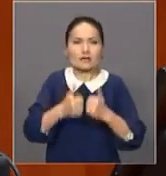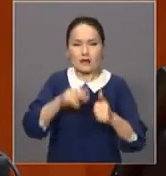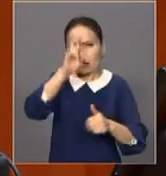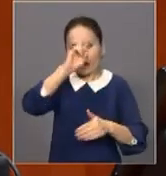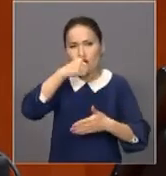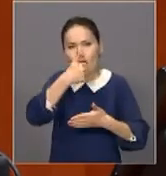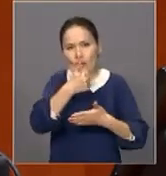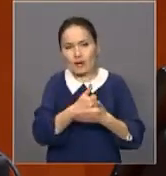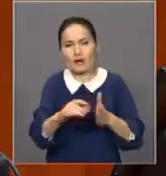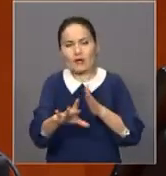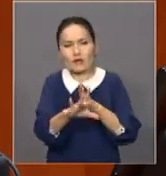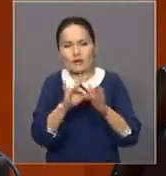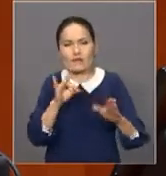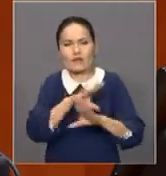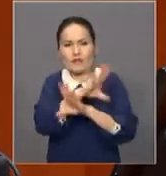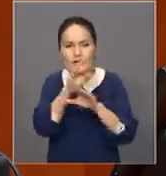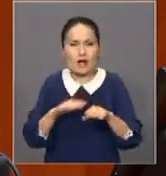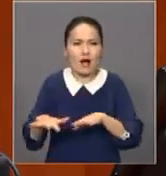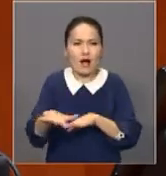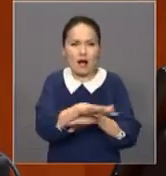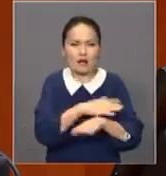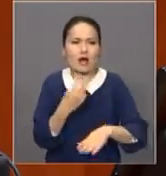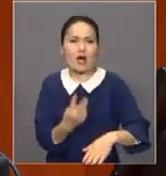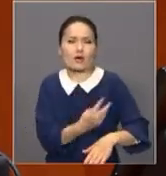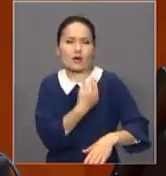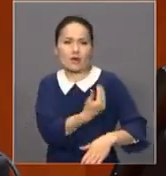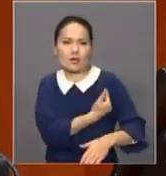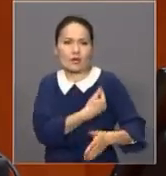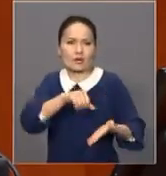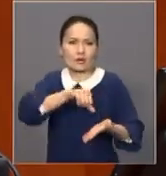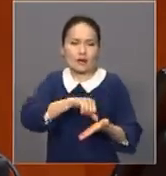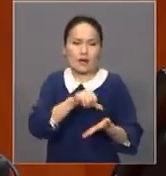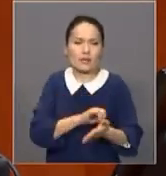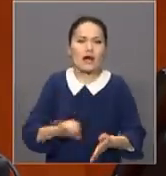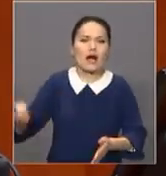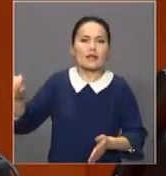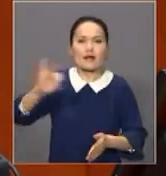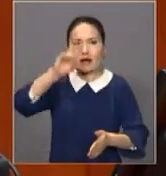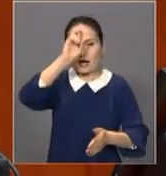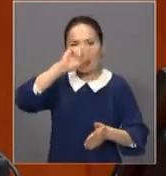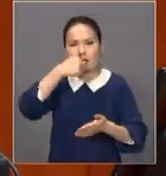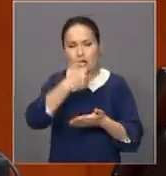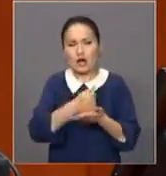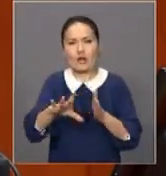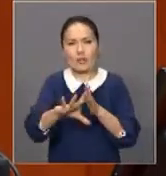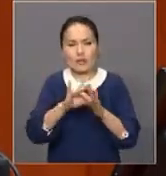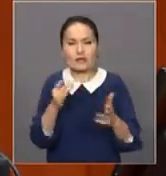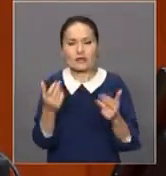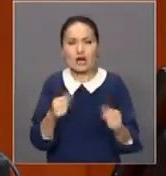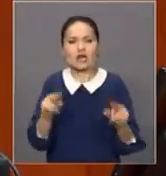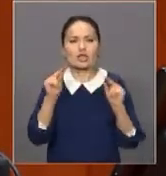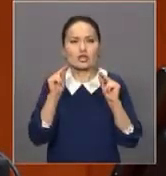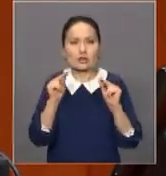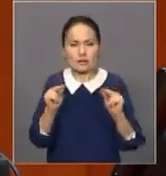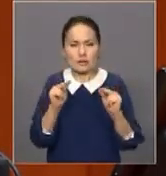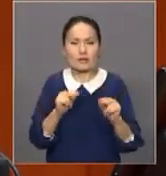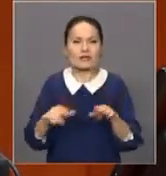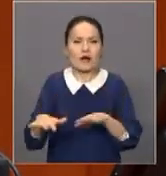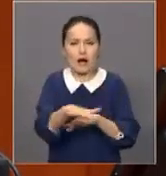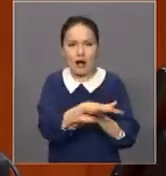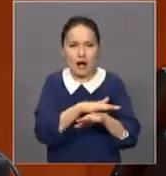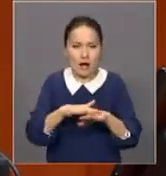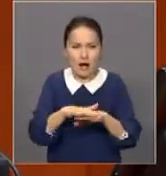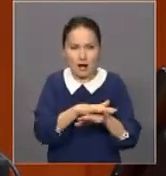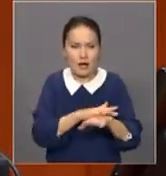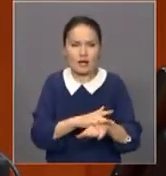мамыражай үйде өтті. Ел жұрттың көңілі де ерекше болды. Тарихи таңдау жасаған қалық шын мәнде кімнің кім екенін енді